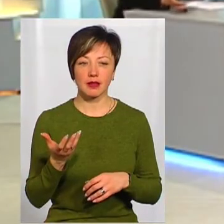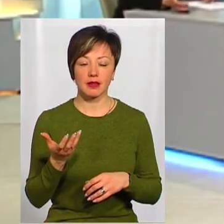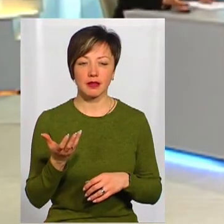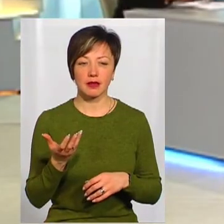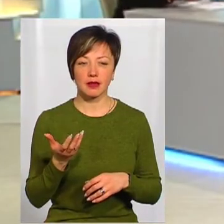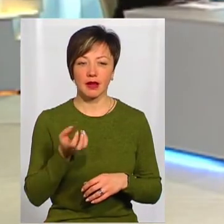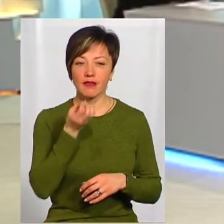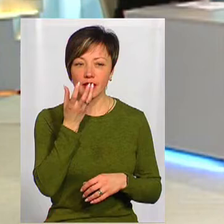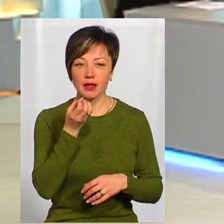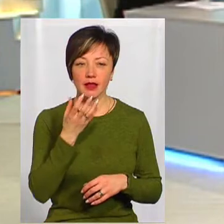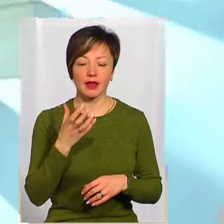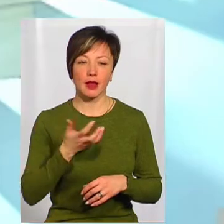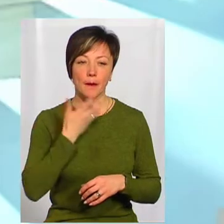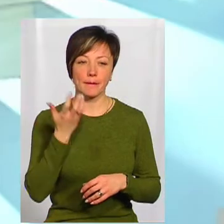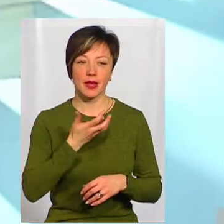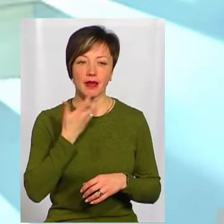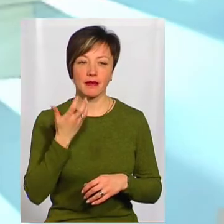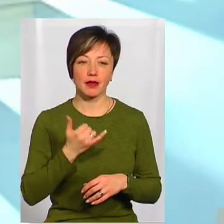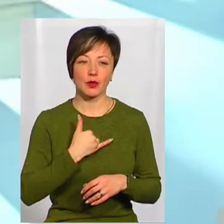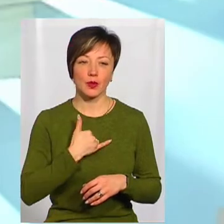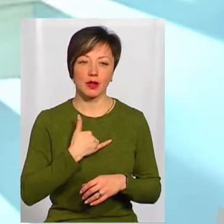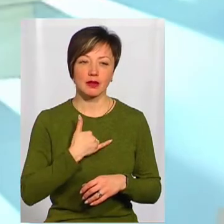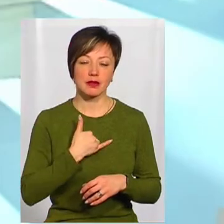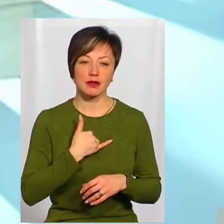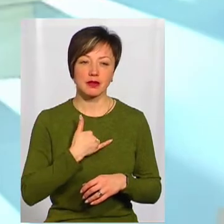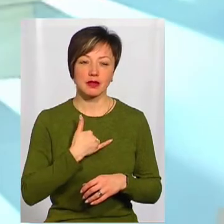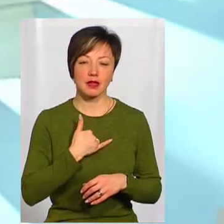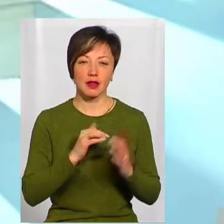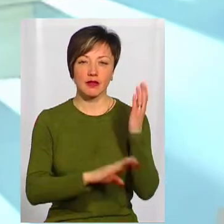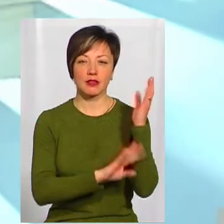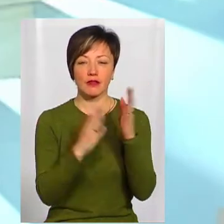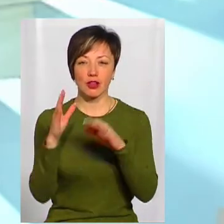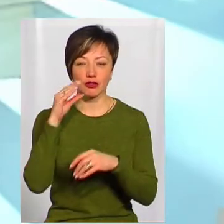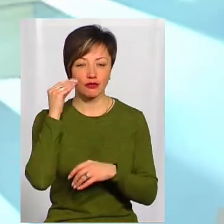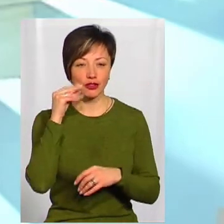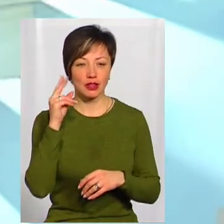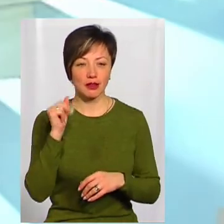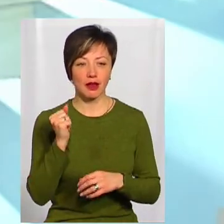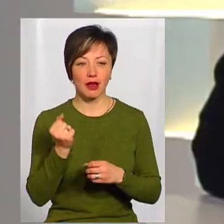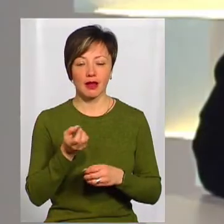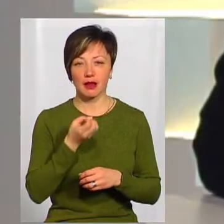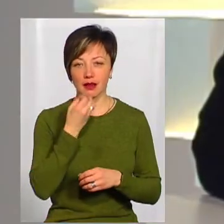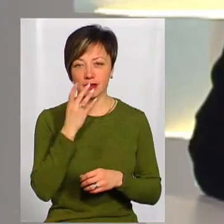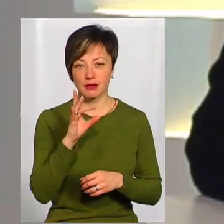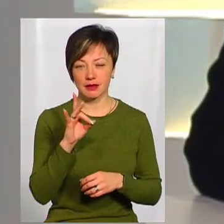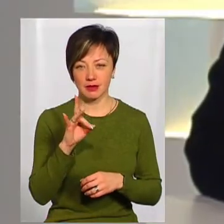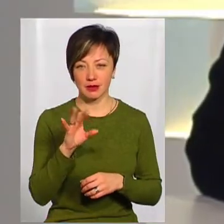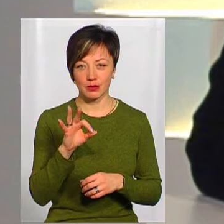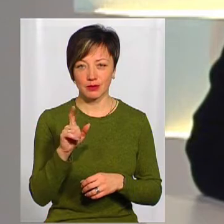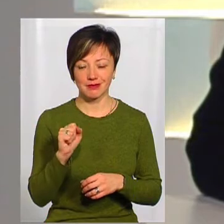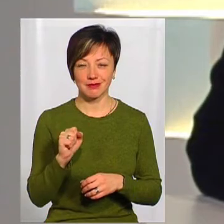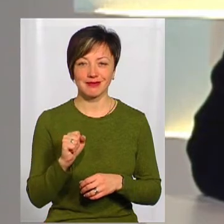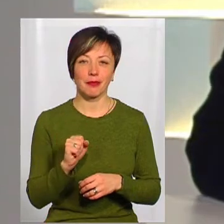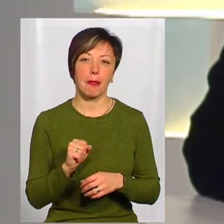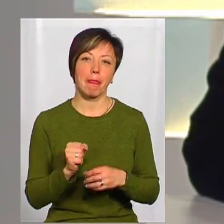Розквітали квіти на півдні. У нас в сквері Шевченка троянда розцвіла,